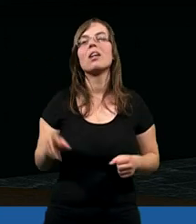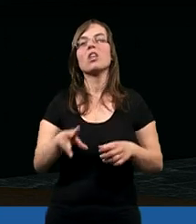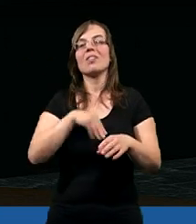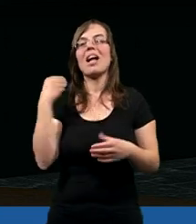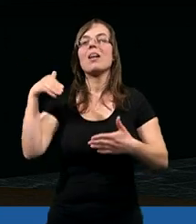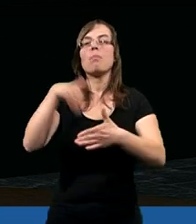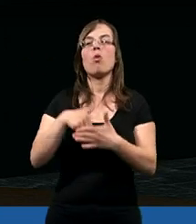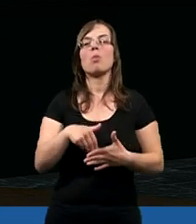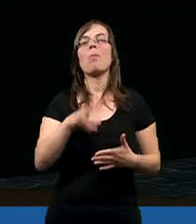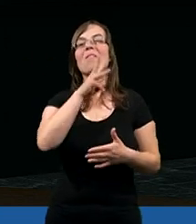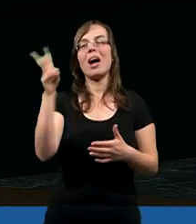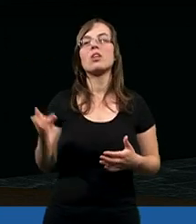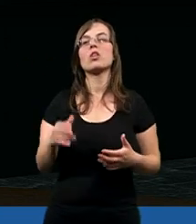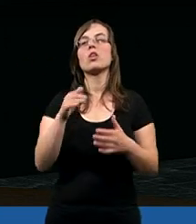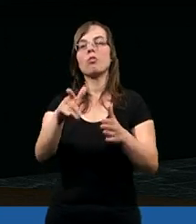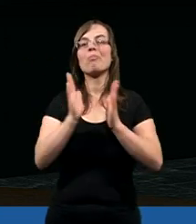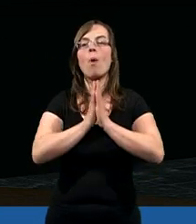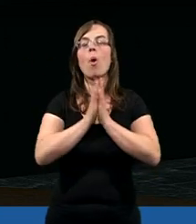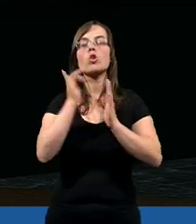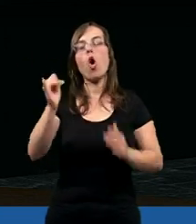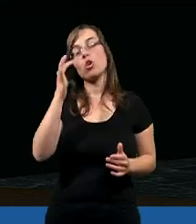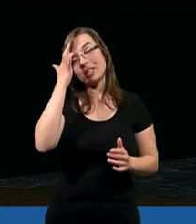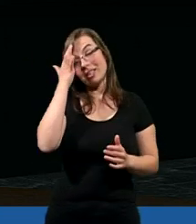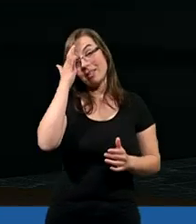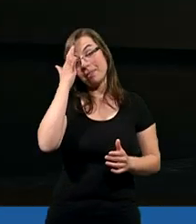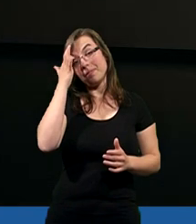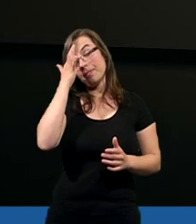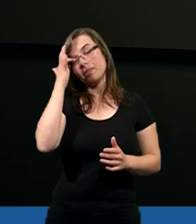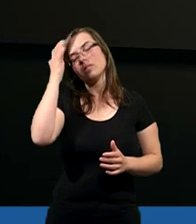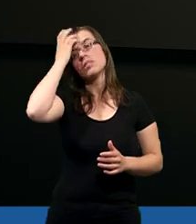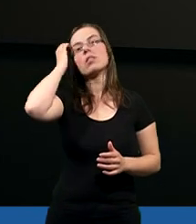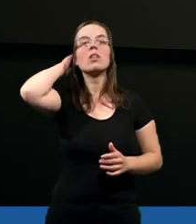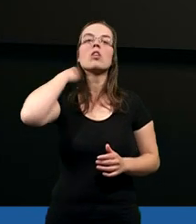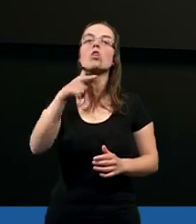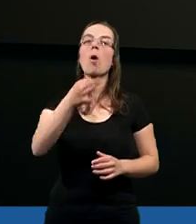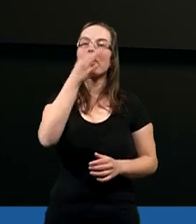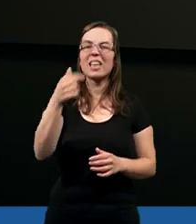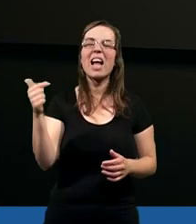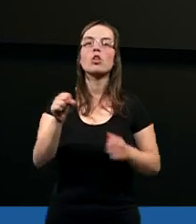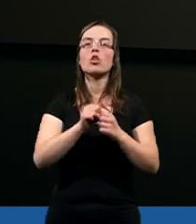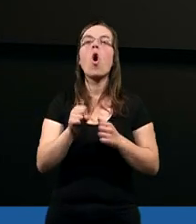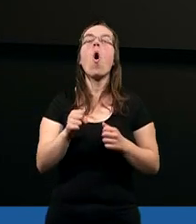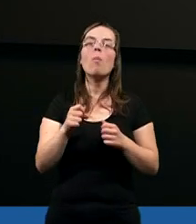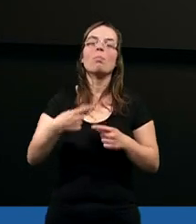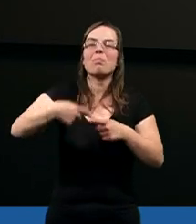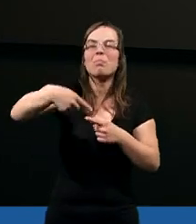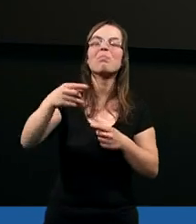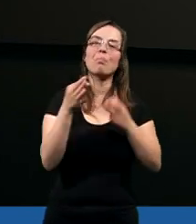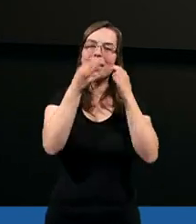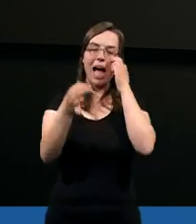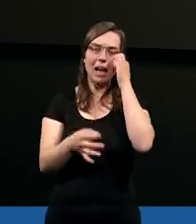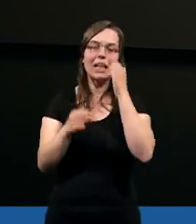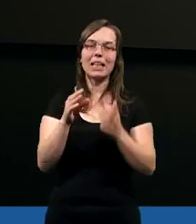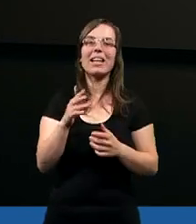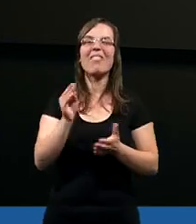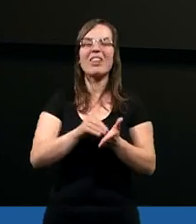w świętym postępowaniu i w pobożności? To pytanie należy do tak zwanych retorycznych pytań.